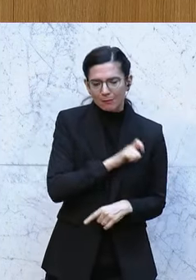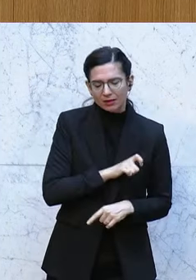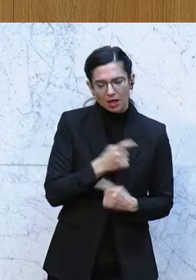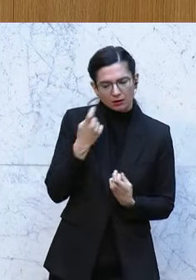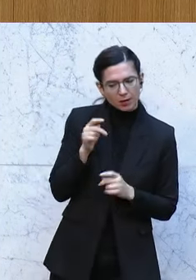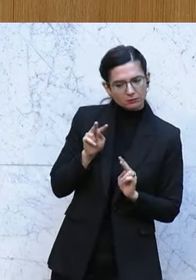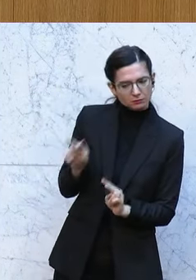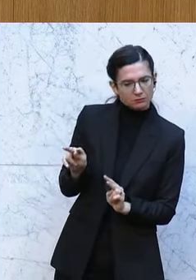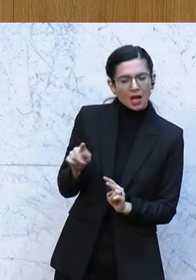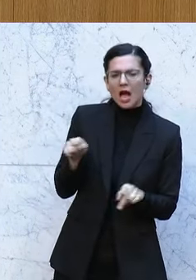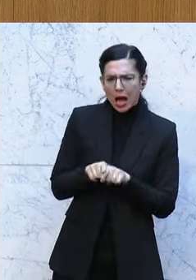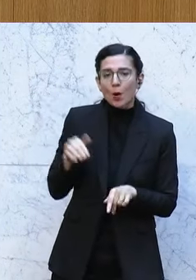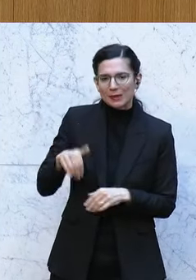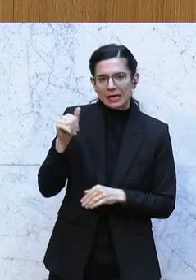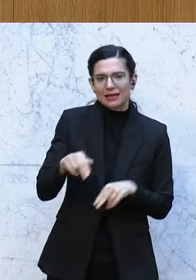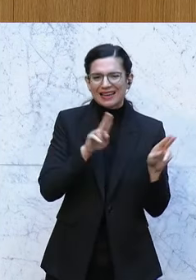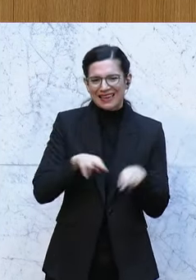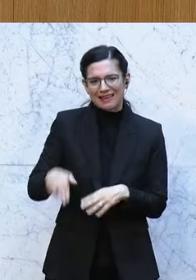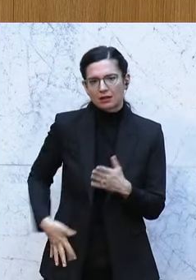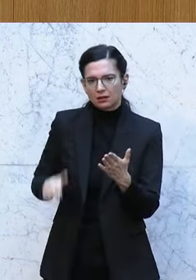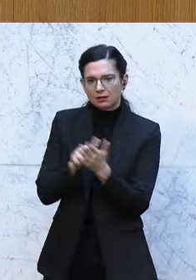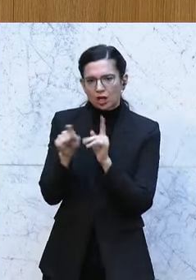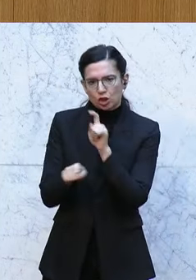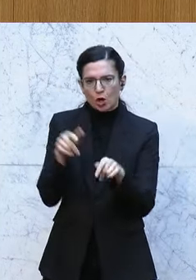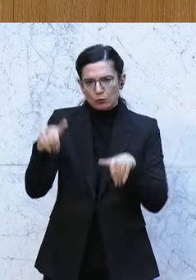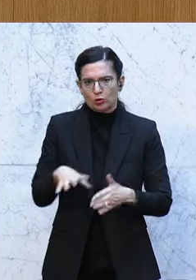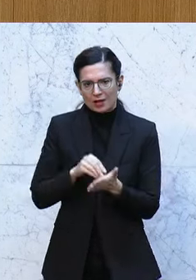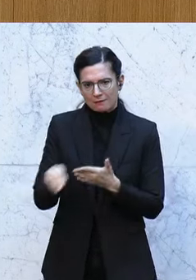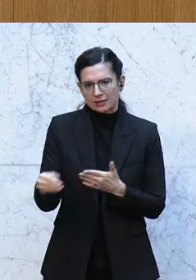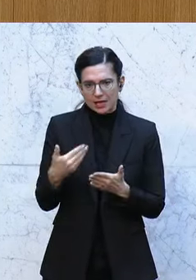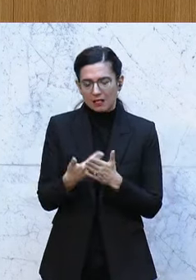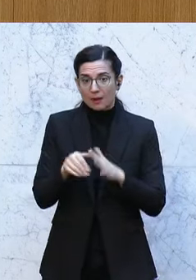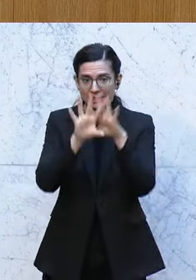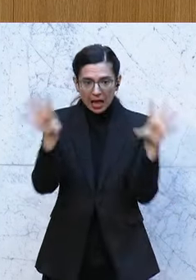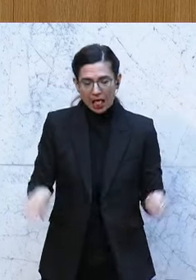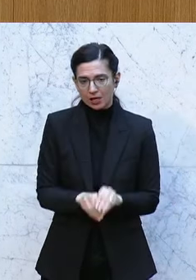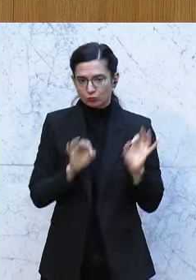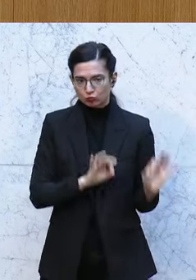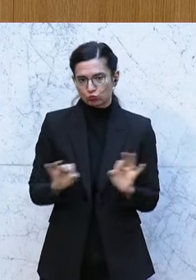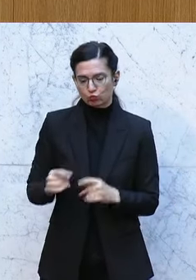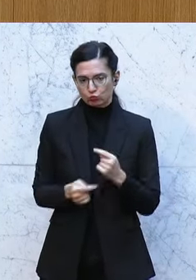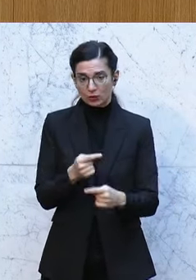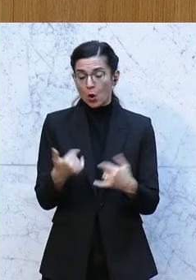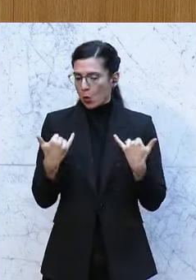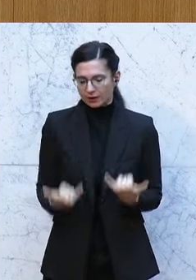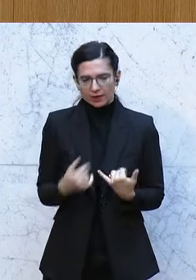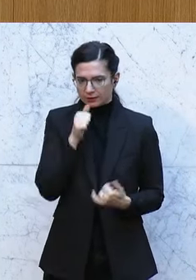Meinung sind, dass auch Milliardäre einen gerechten Beitrag zur Finanzierung der Allgemeinheit zahlen müssen, was sie heute nicht tun.